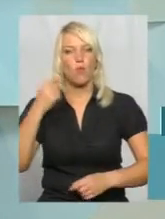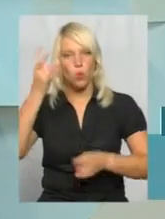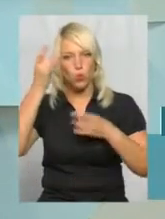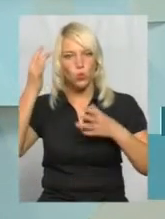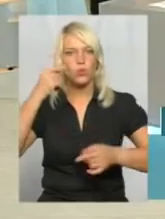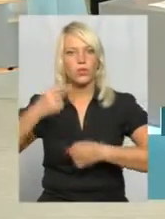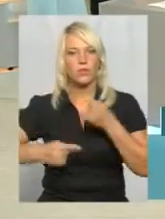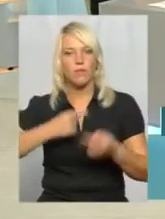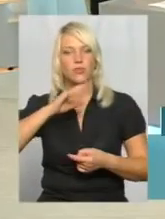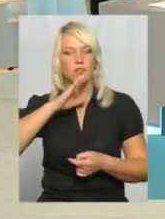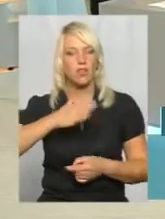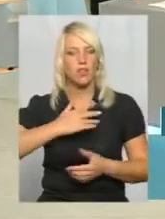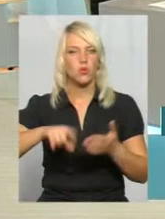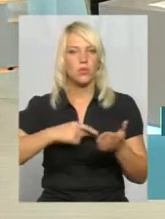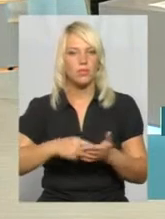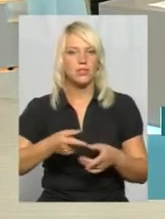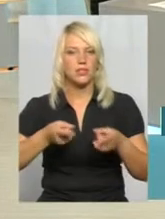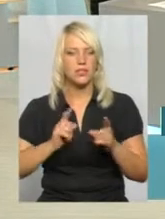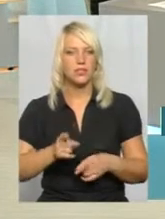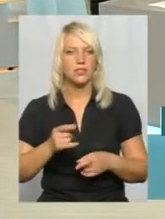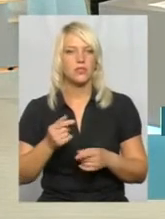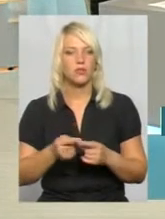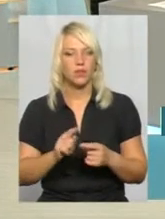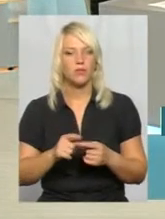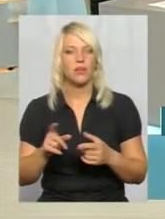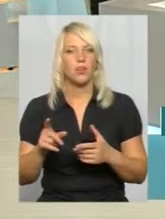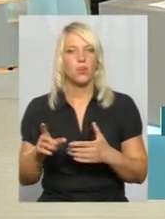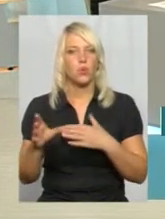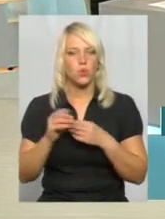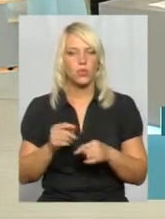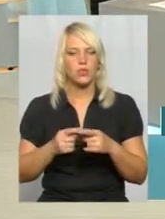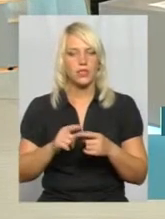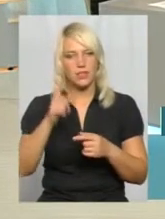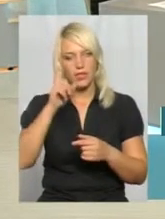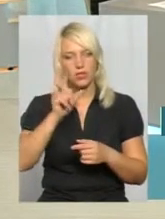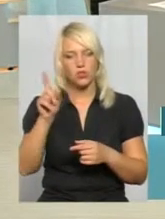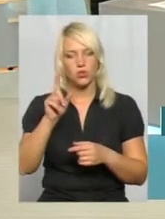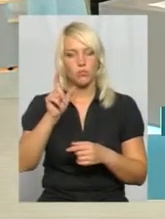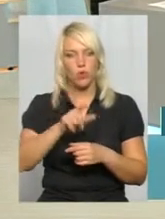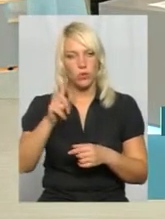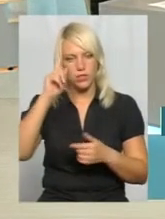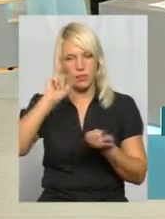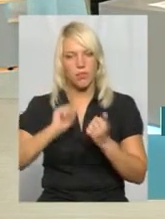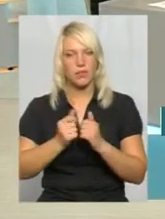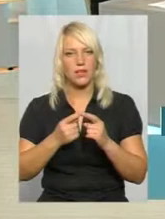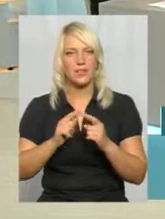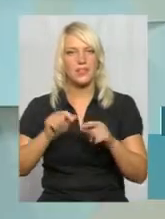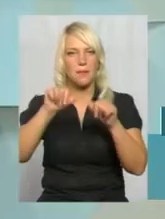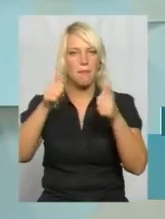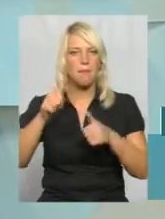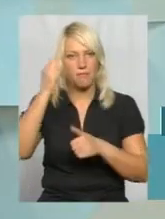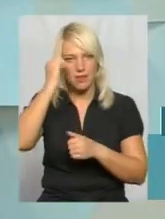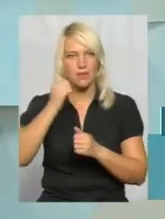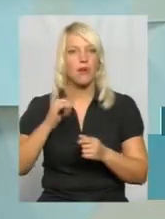міста. І дійсно, нам всім цікаво до нього долучитися. з дитинства пам'ятаю цей пам'ятник. І з іншого боку,